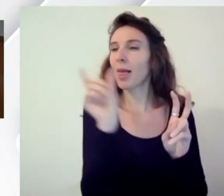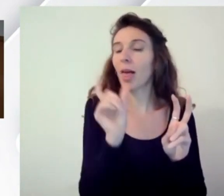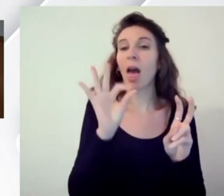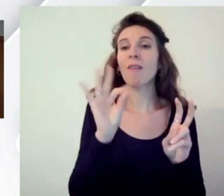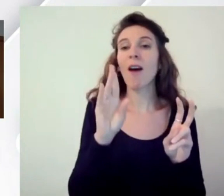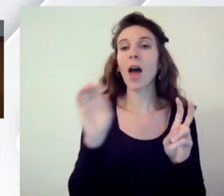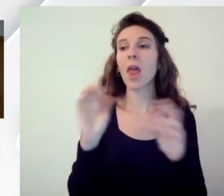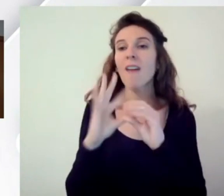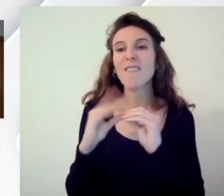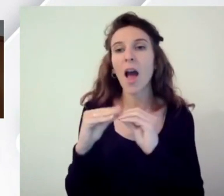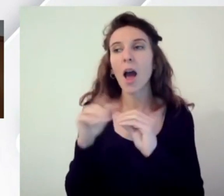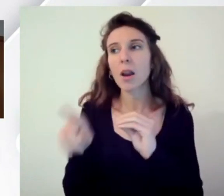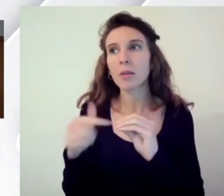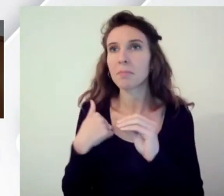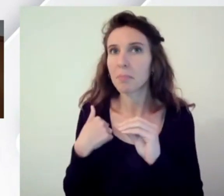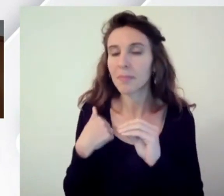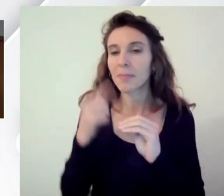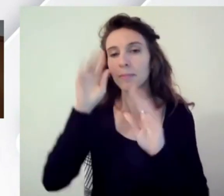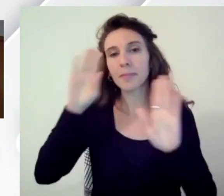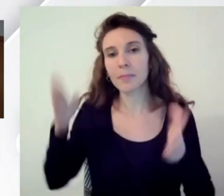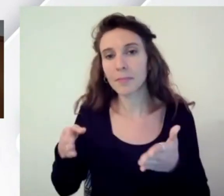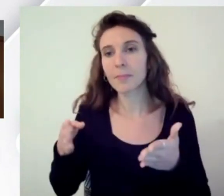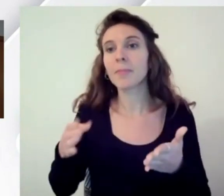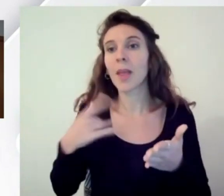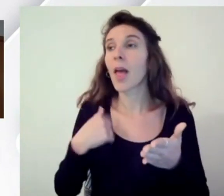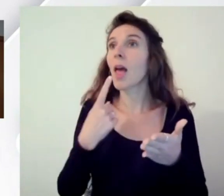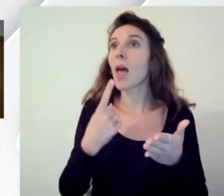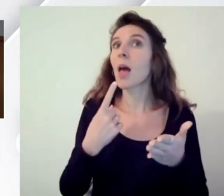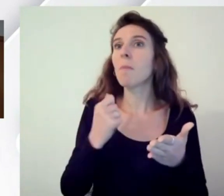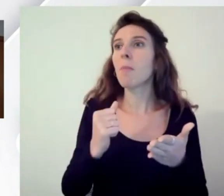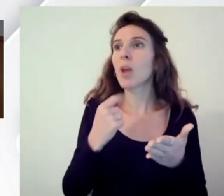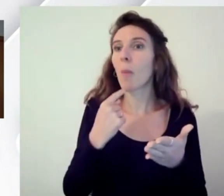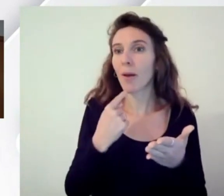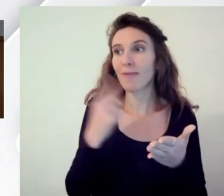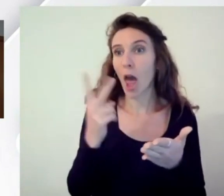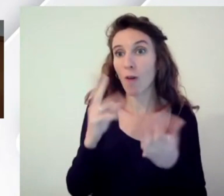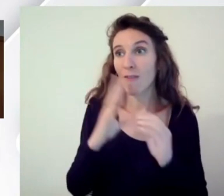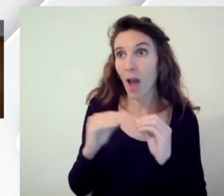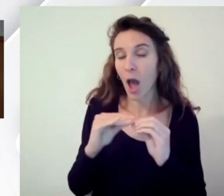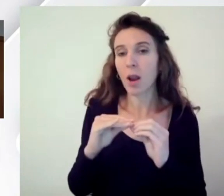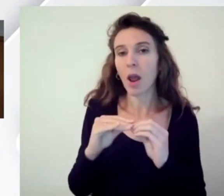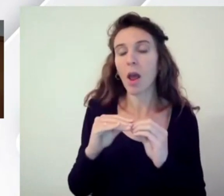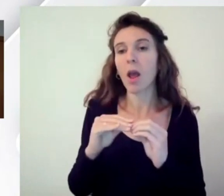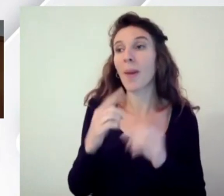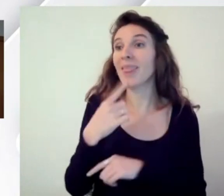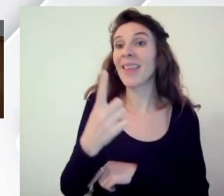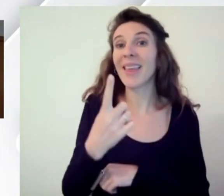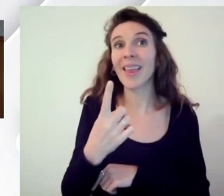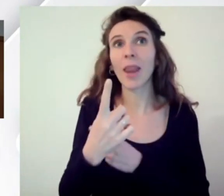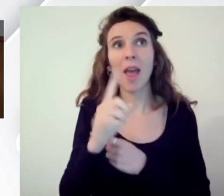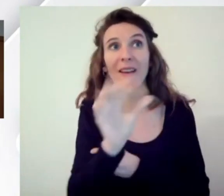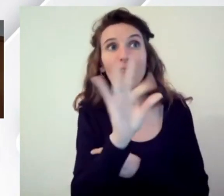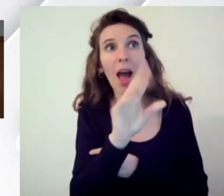cioè si può fare laddove il dire si trasforma in fare intanto si può fare solo facendolo perché molte volte parliamo senza fare anche noi